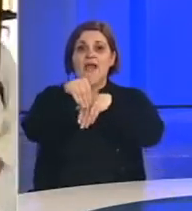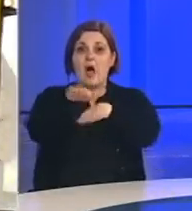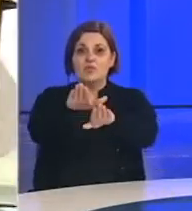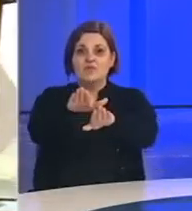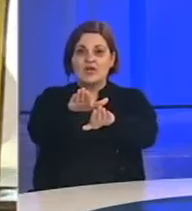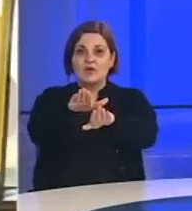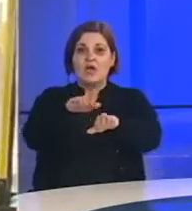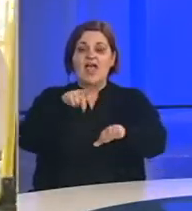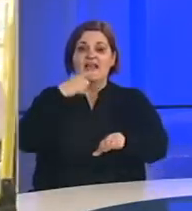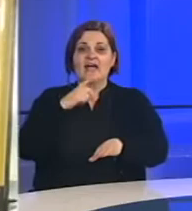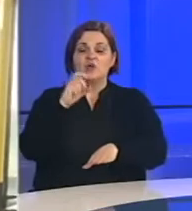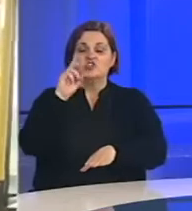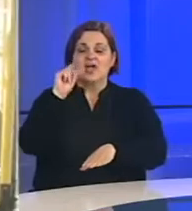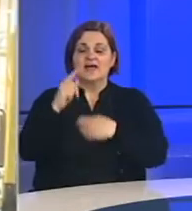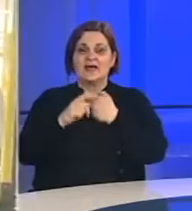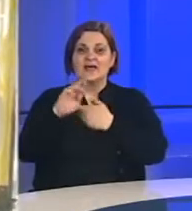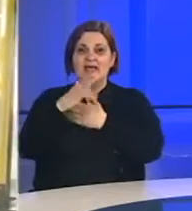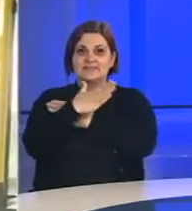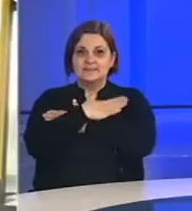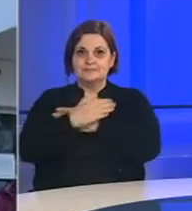otvorenom, poručio je Čerkez.